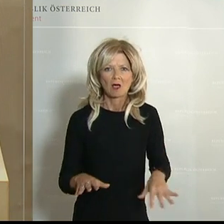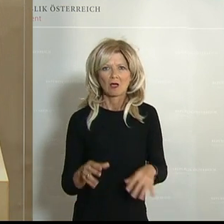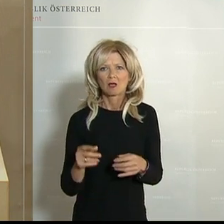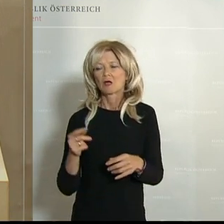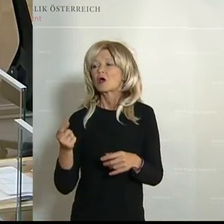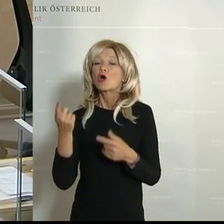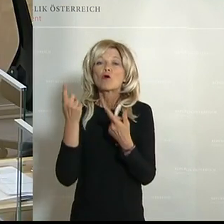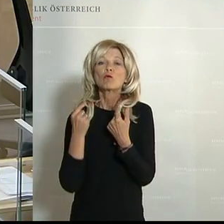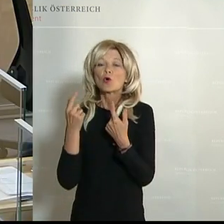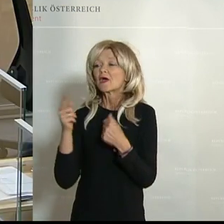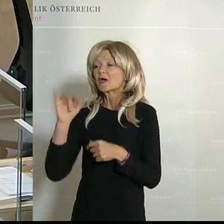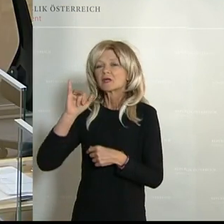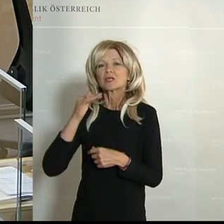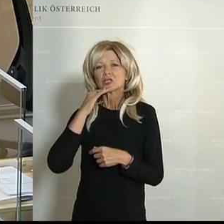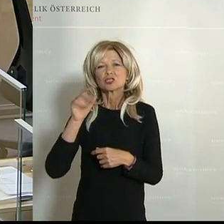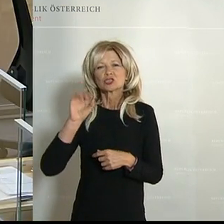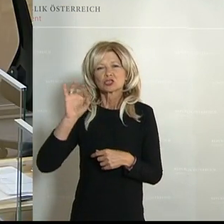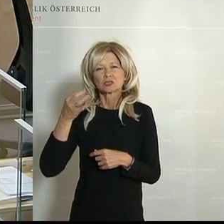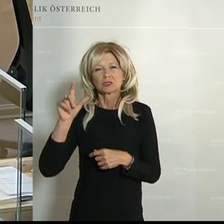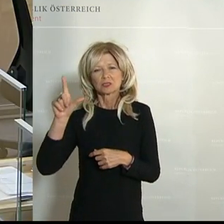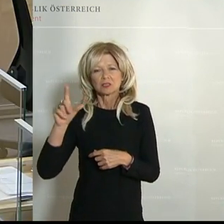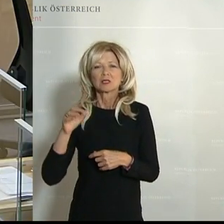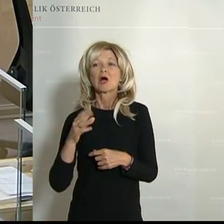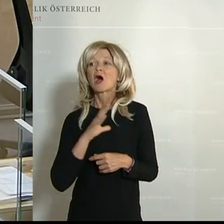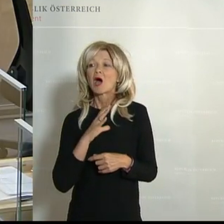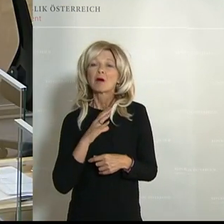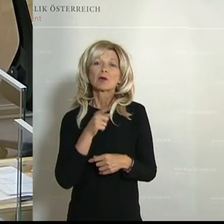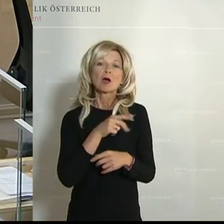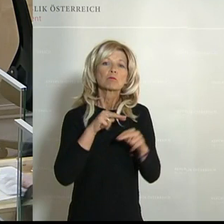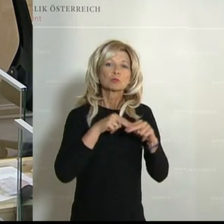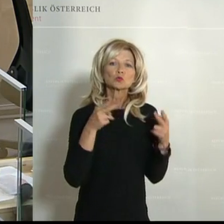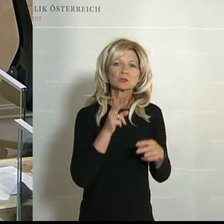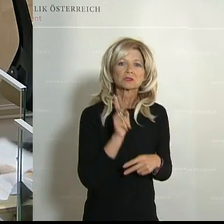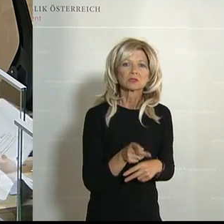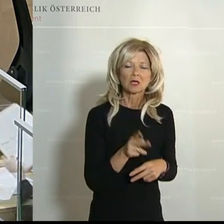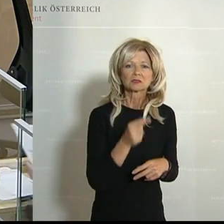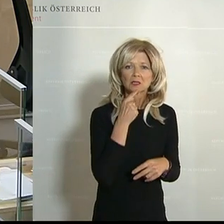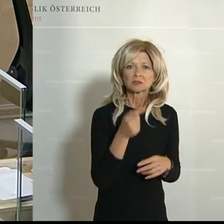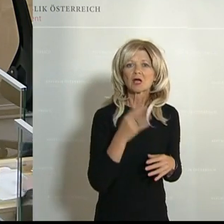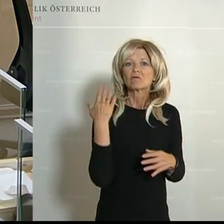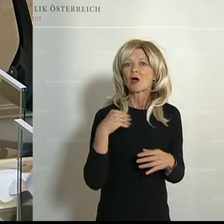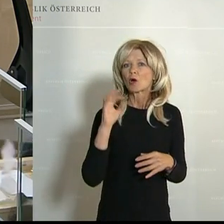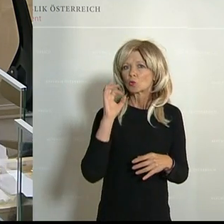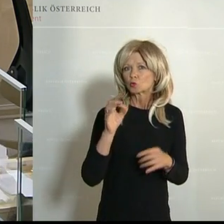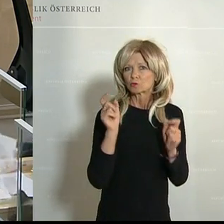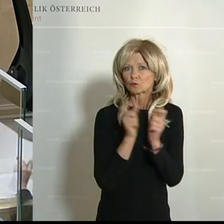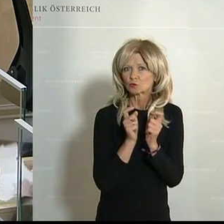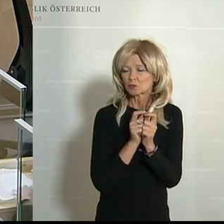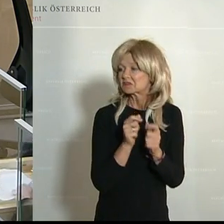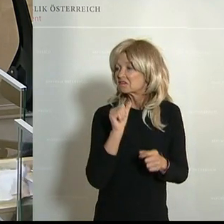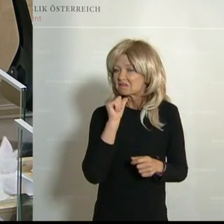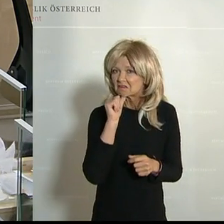sehr gut funktioniert, so unser Bundeskanzler. Nicht abgestimmt, nicht vorbereitet